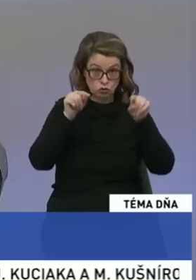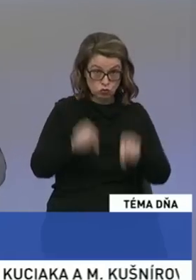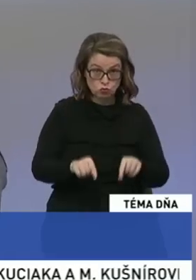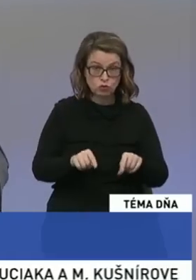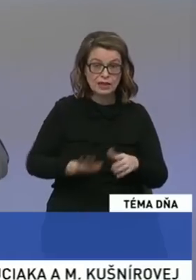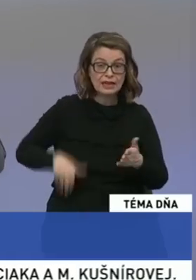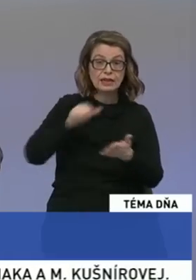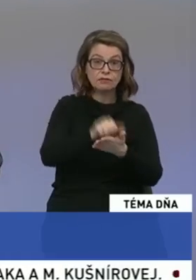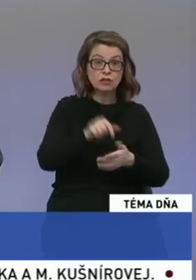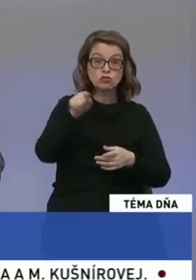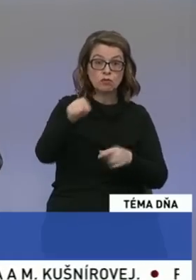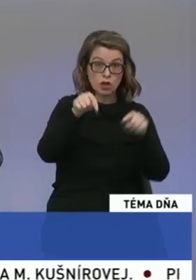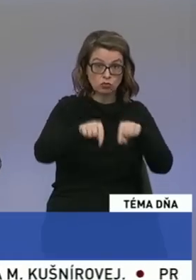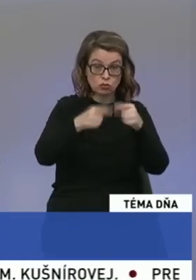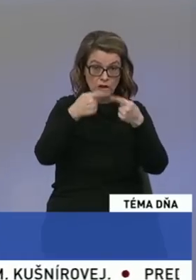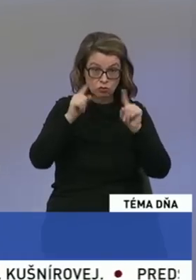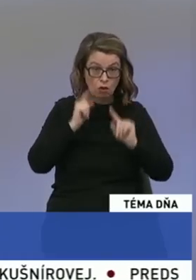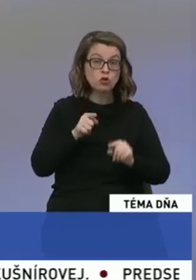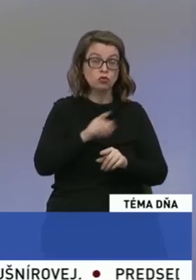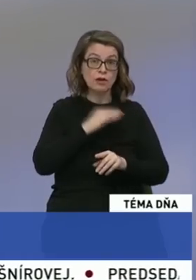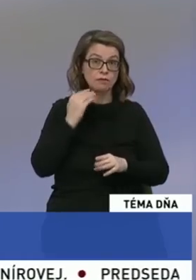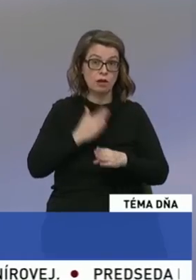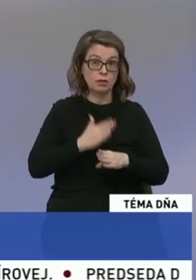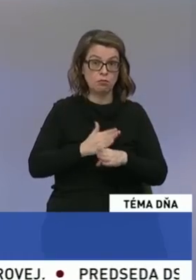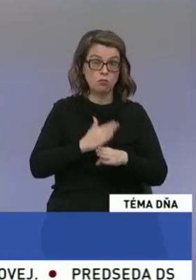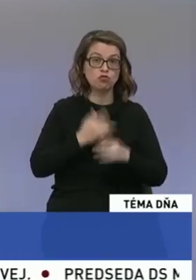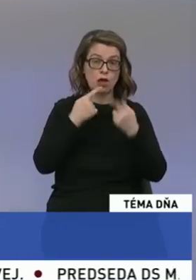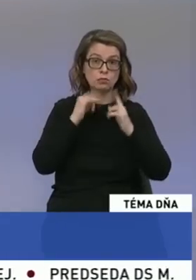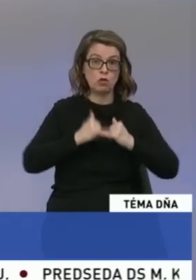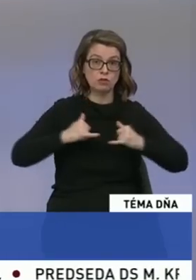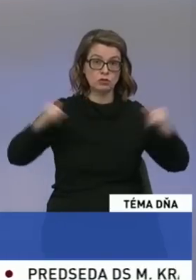Slovensku, tak nám to veľmi solidne môže pomôcť k tomu, aby sme Slovensko rozvíjali.